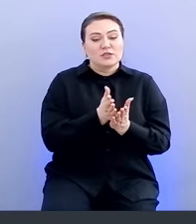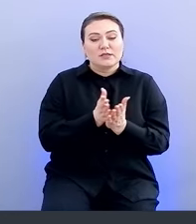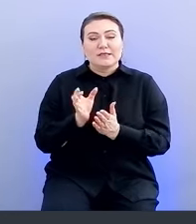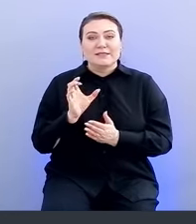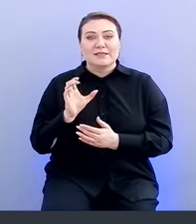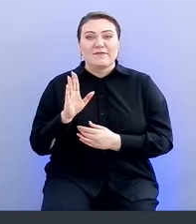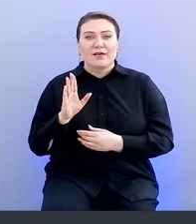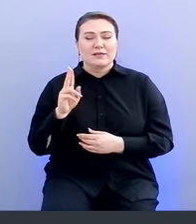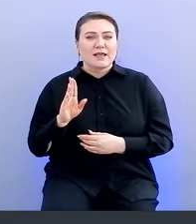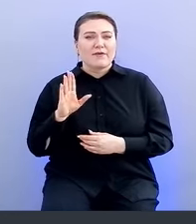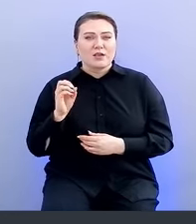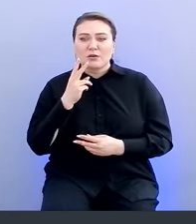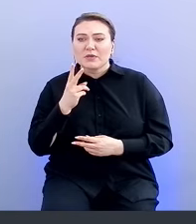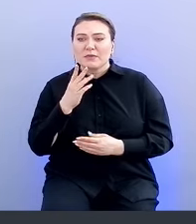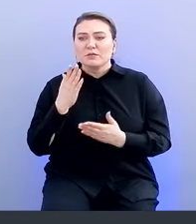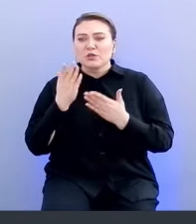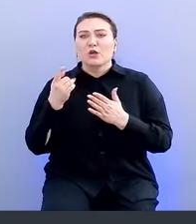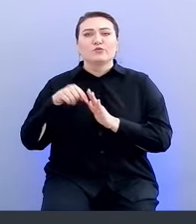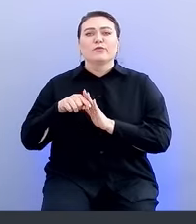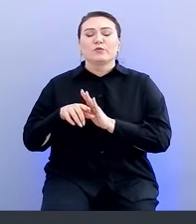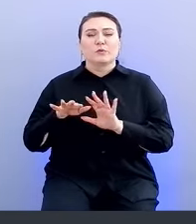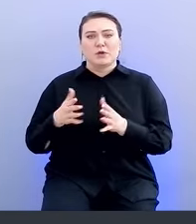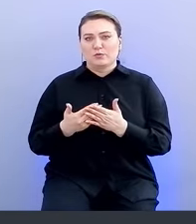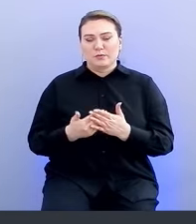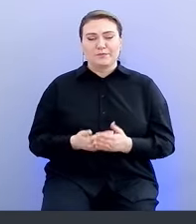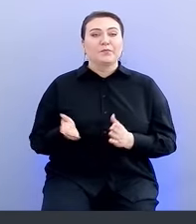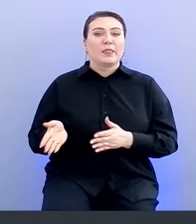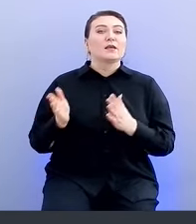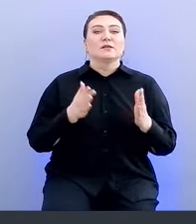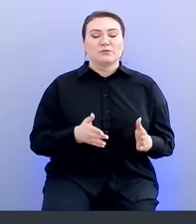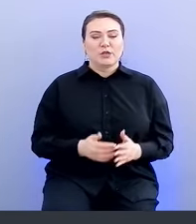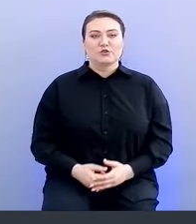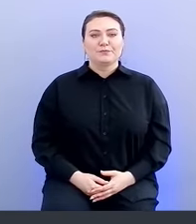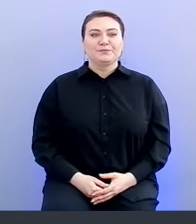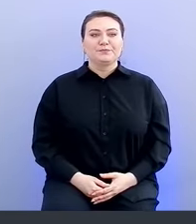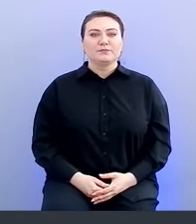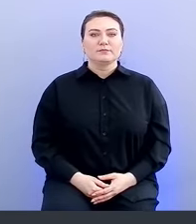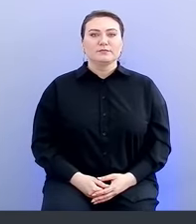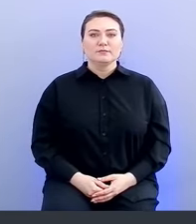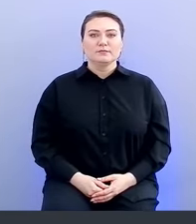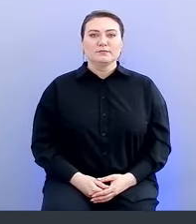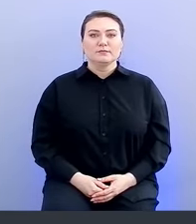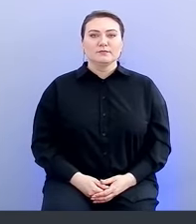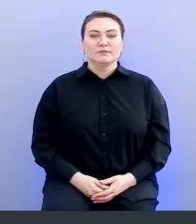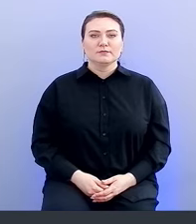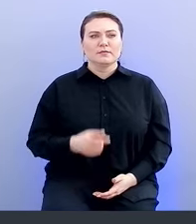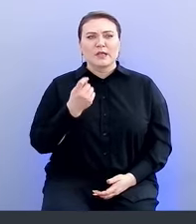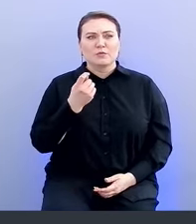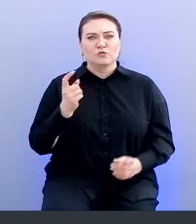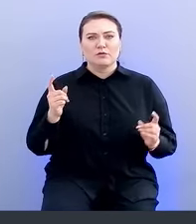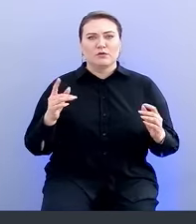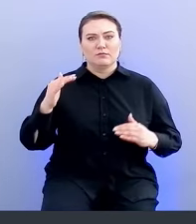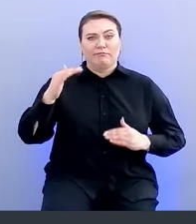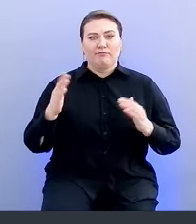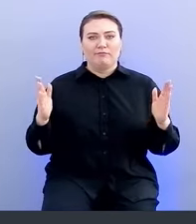посмотреть, почитать, что внутри происходит. Давайте двинемся дальше. здесь я хотел… Так, здесь немножко обрезался слайд.